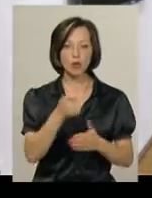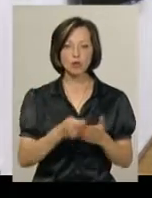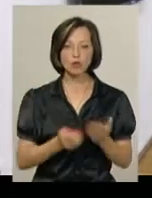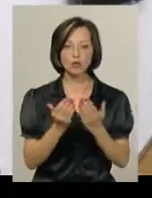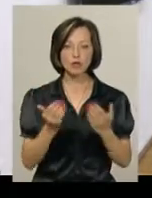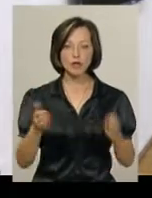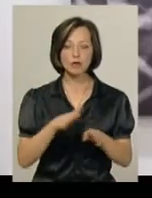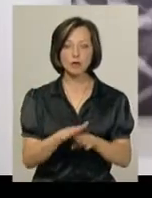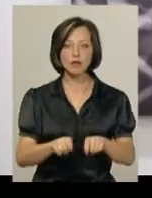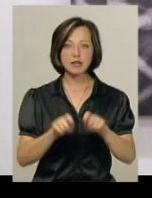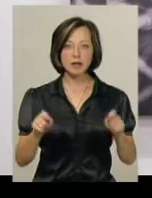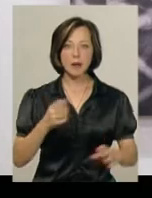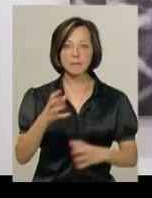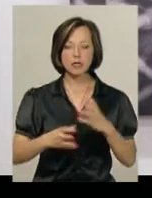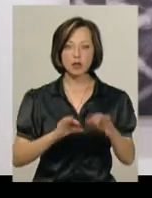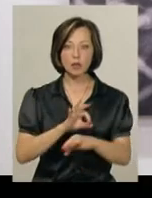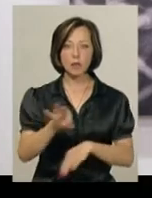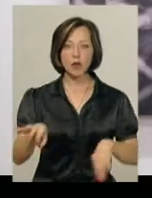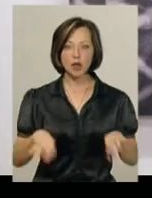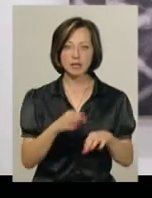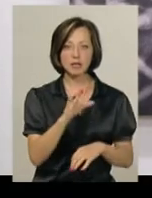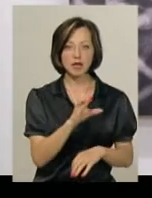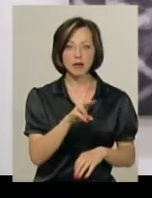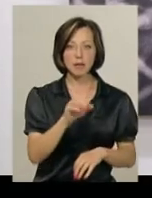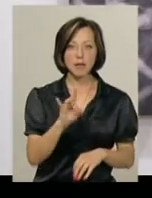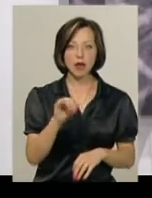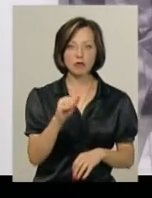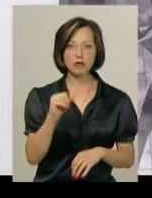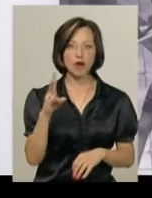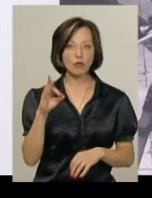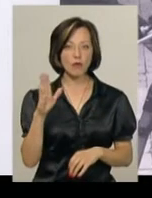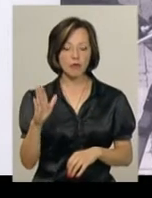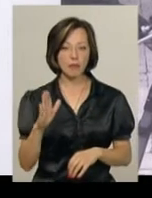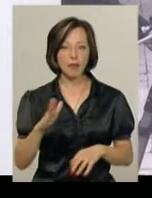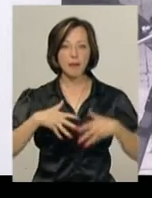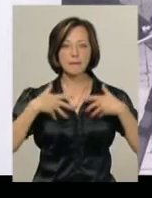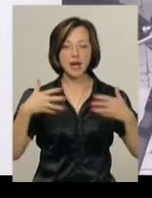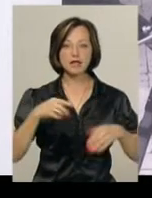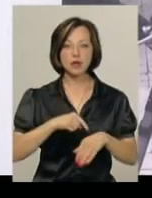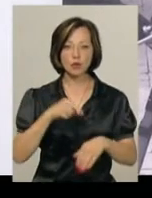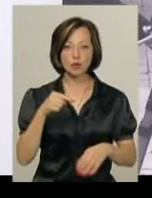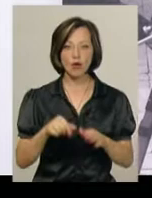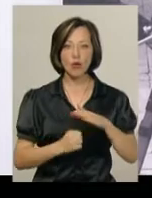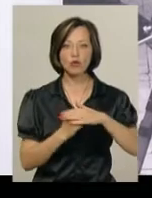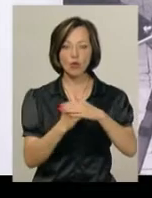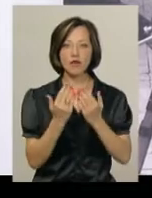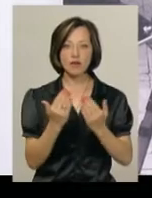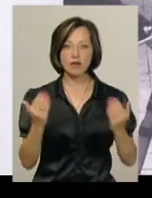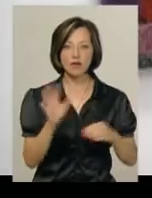музеї відбулося відкриття міжнародного проєкту Сергій Параджанов «Імпресія дотику». Основу цієї експозиції складають